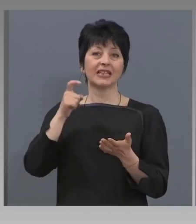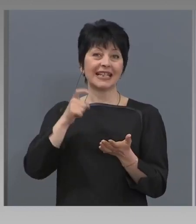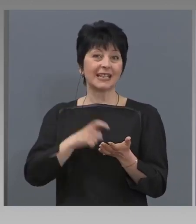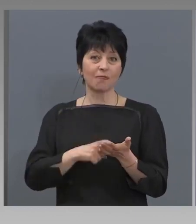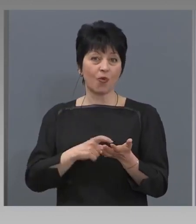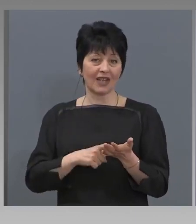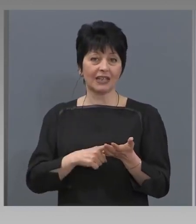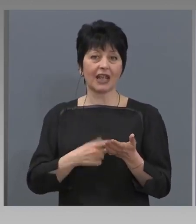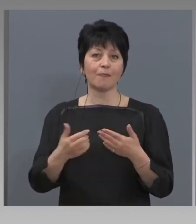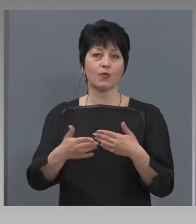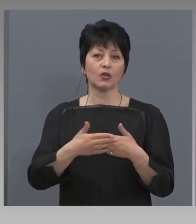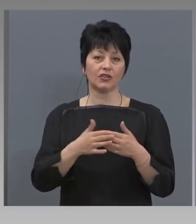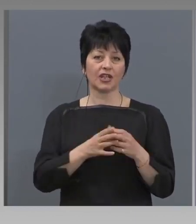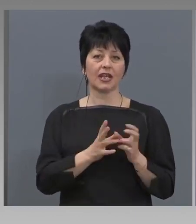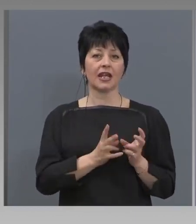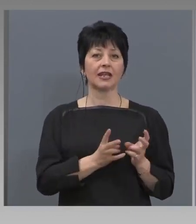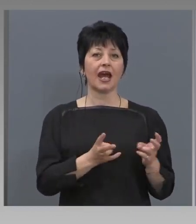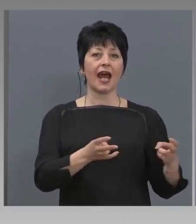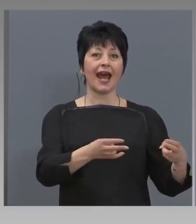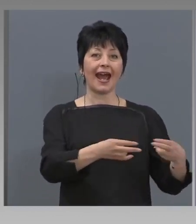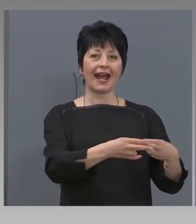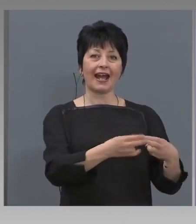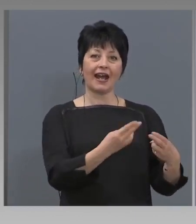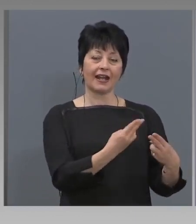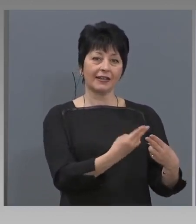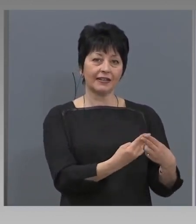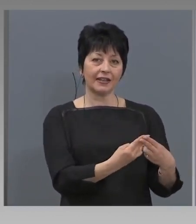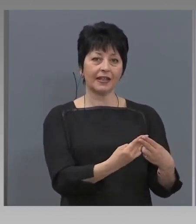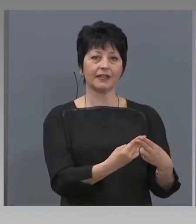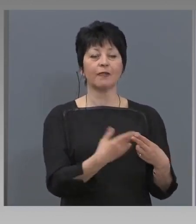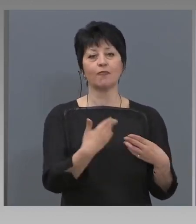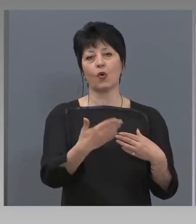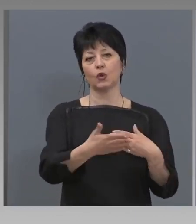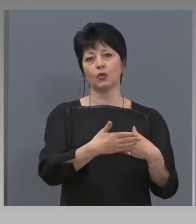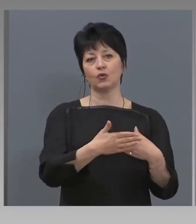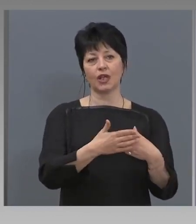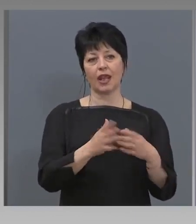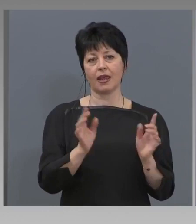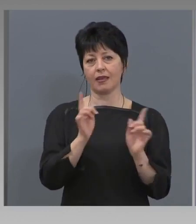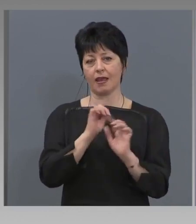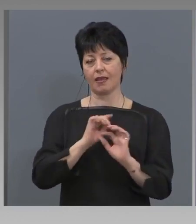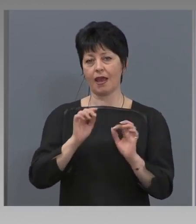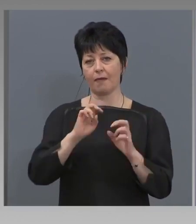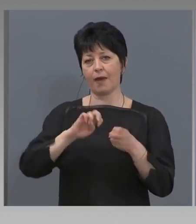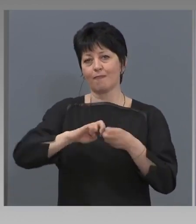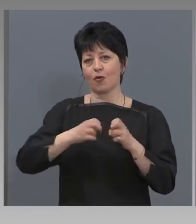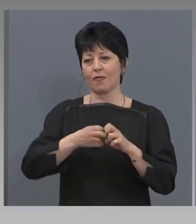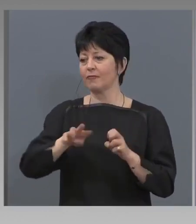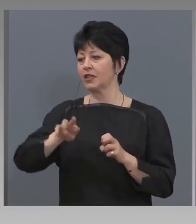отношение на карантина и по отношение на това да не предизвикват проблеми за други български граждани.